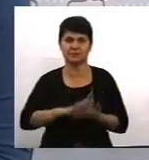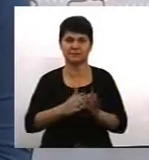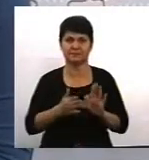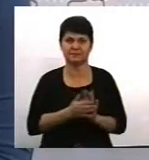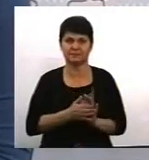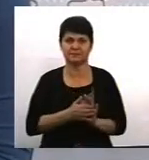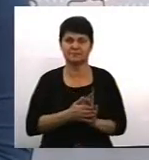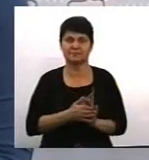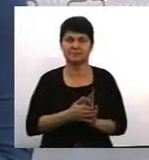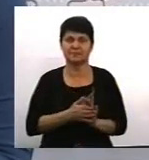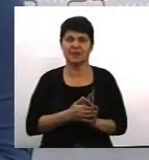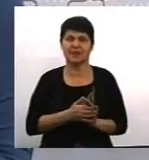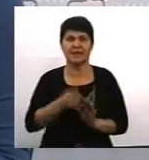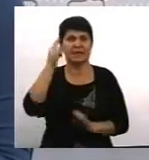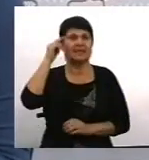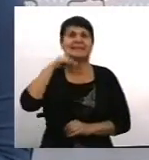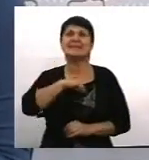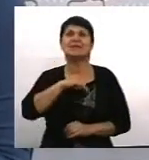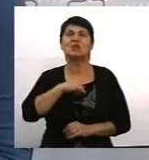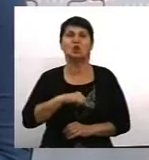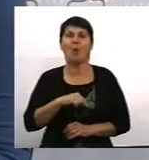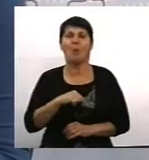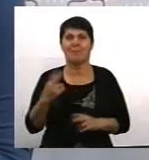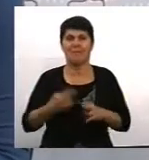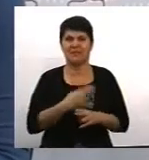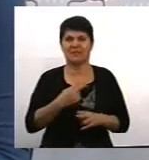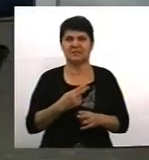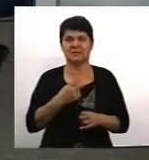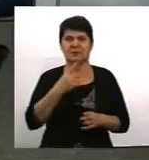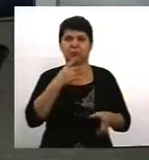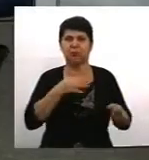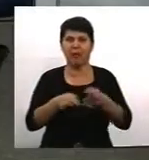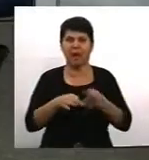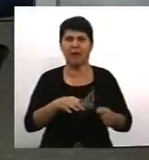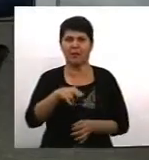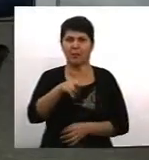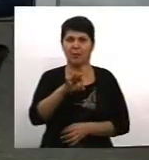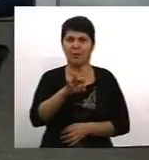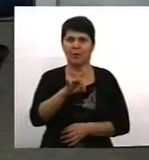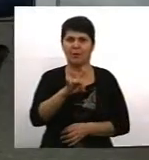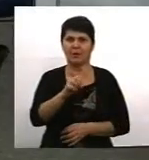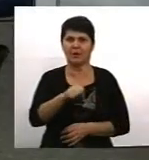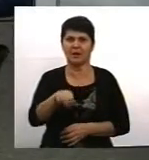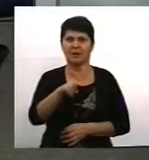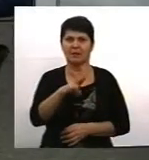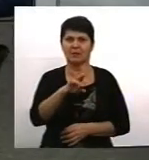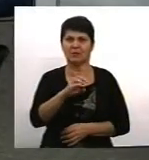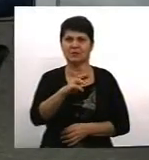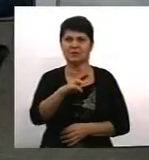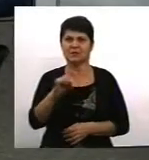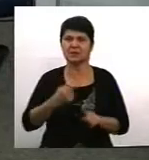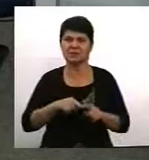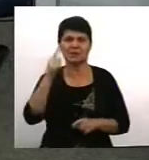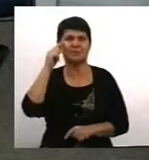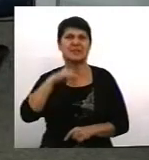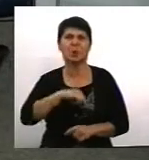безпорядності. Це коли в жінки просто немає сил на те, аби звертатися. Це такий психологічний стан, і ось